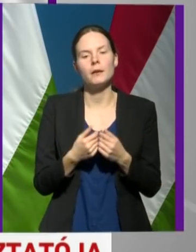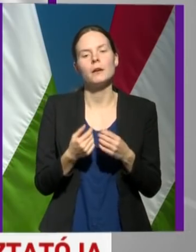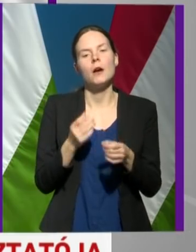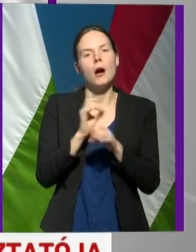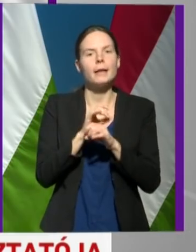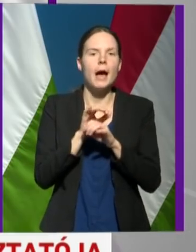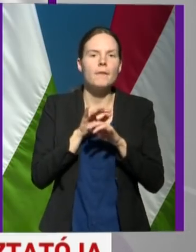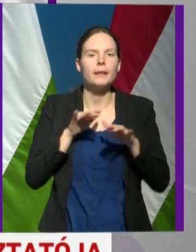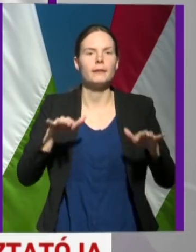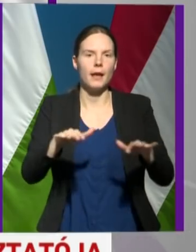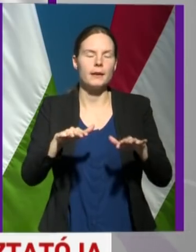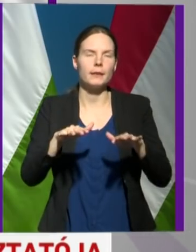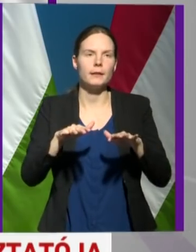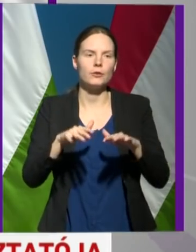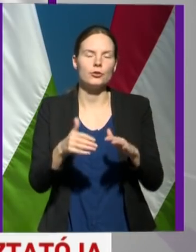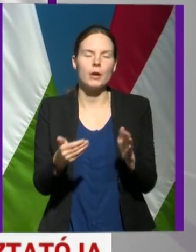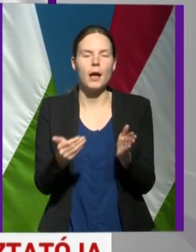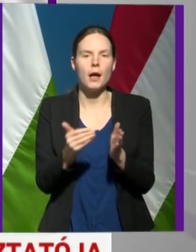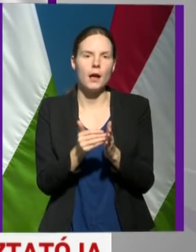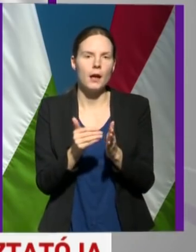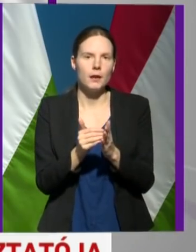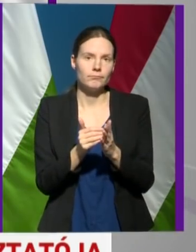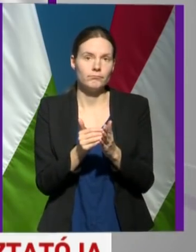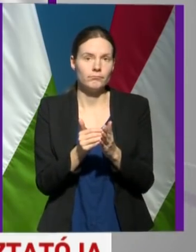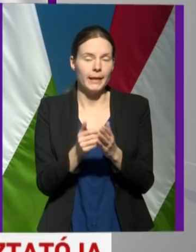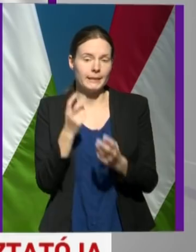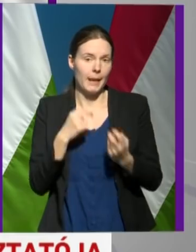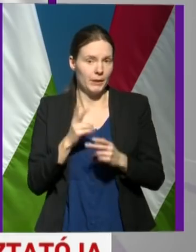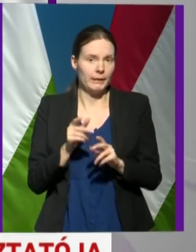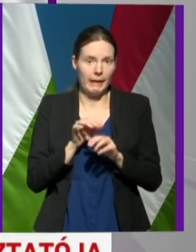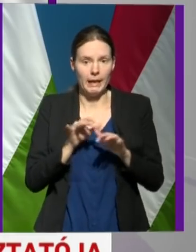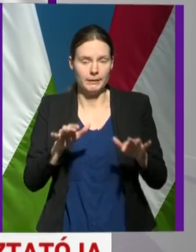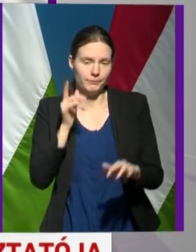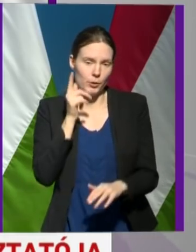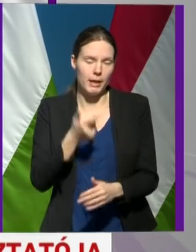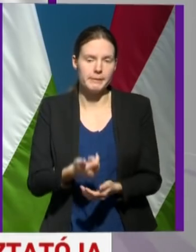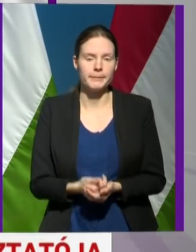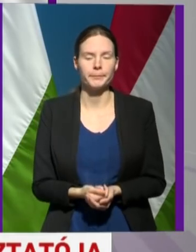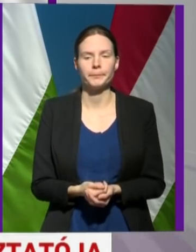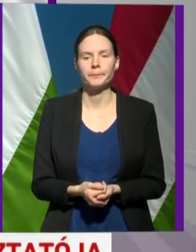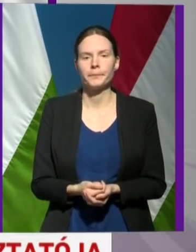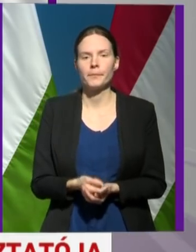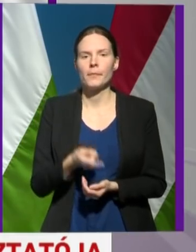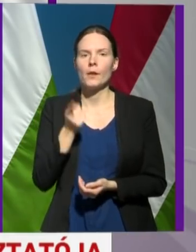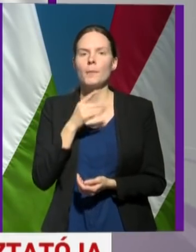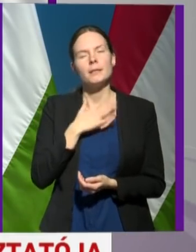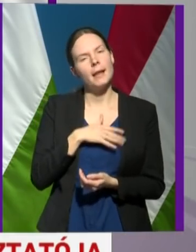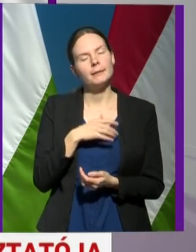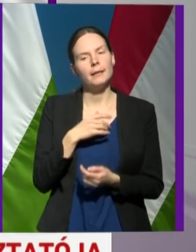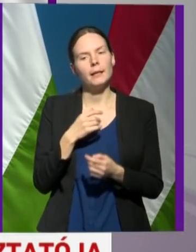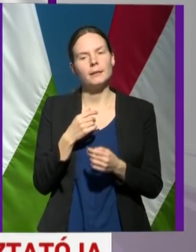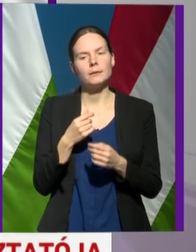a terjedésével még bőven számolnunk kell. Amire szeretnék még külön